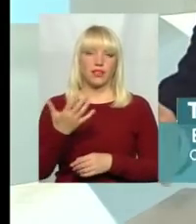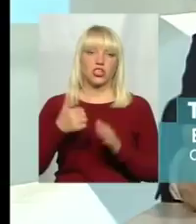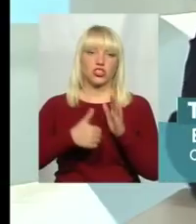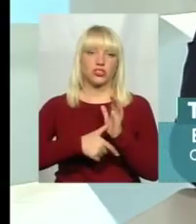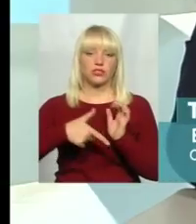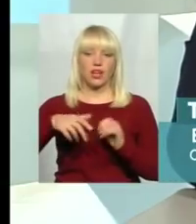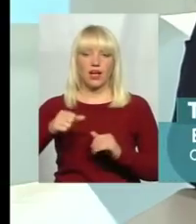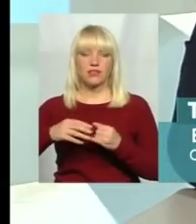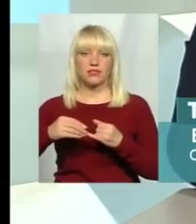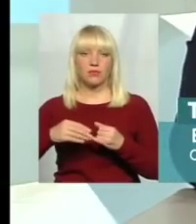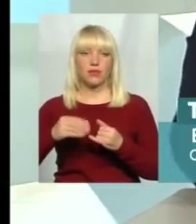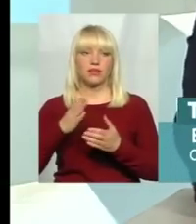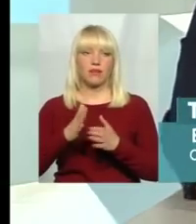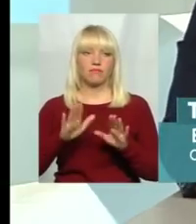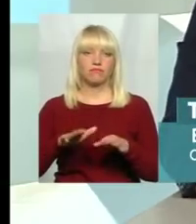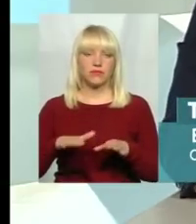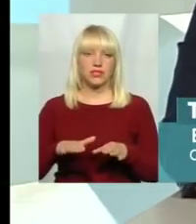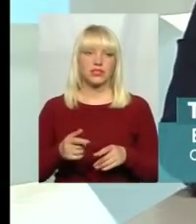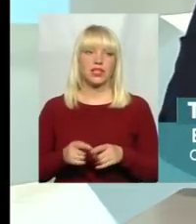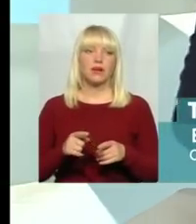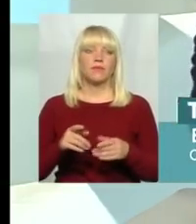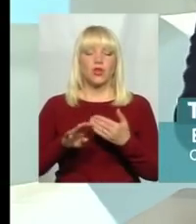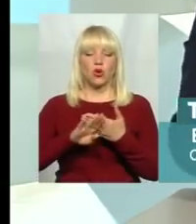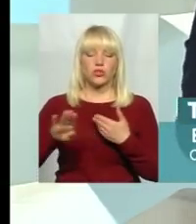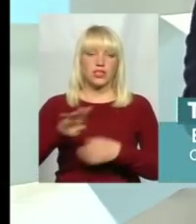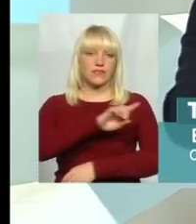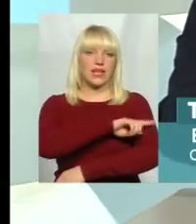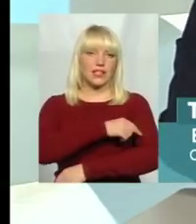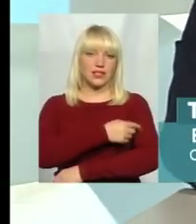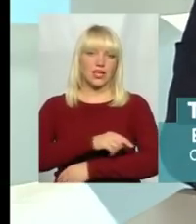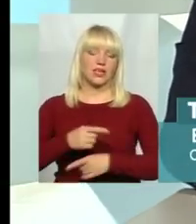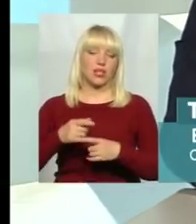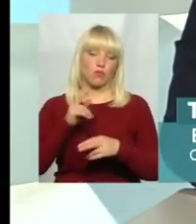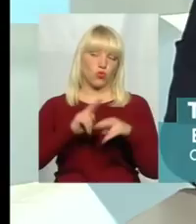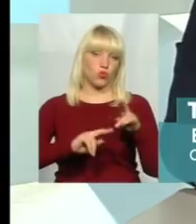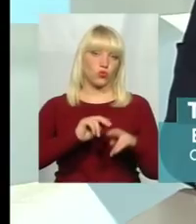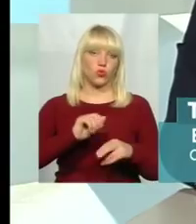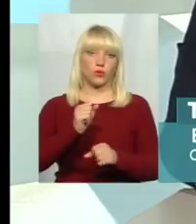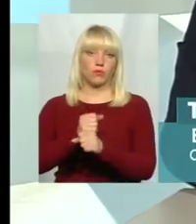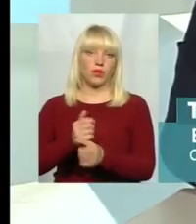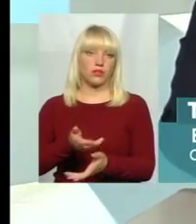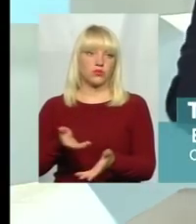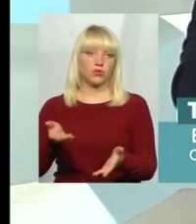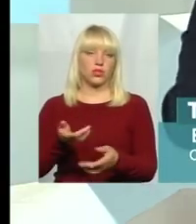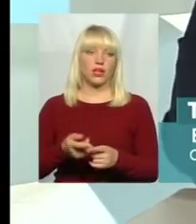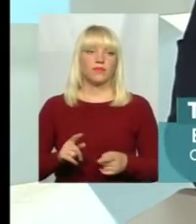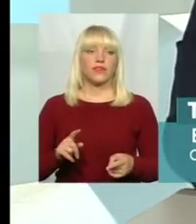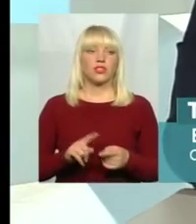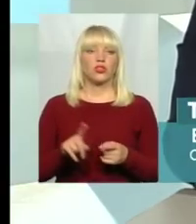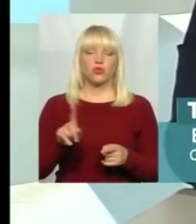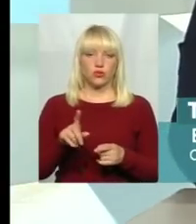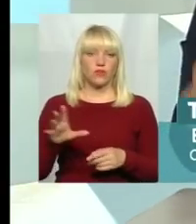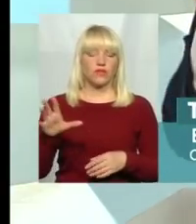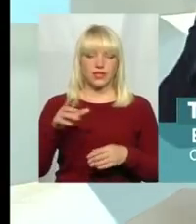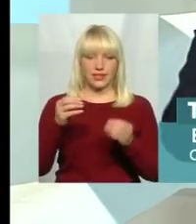місце розрив санітарне, і будуєш, і працюєш, це ж не прийдеш в село, ну, там 10 тисяч гектар землі, значить. Ну, то що, щось заберуть під